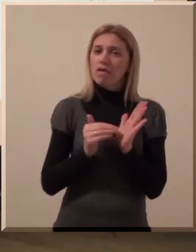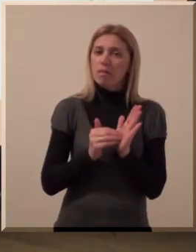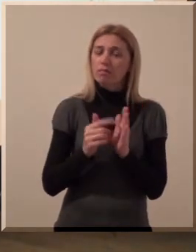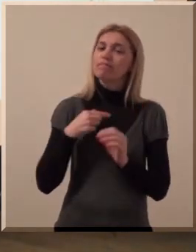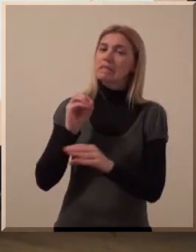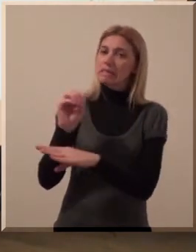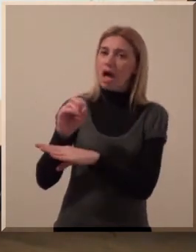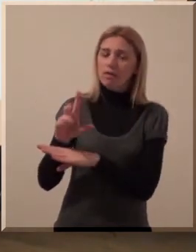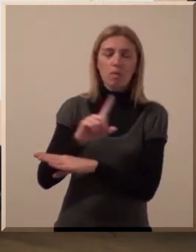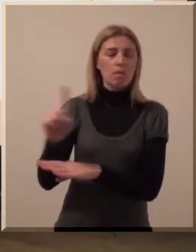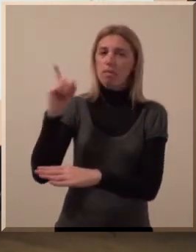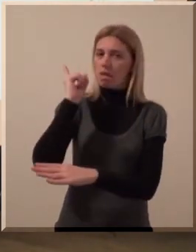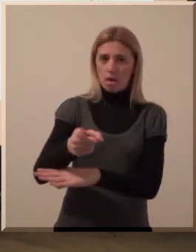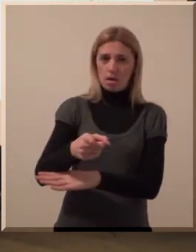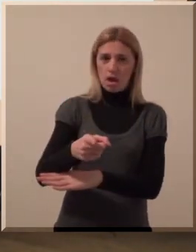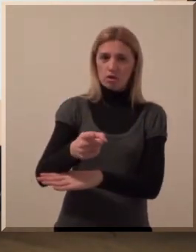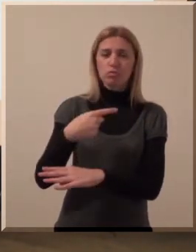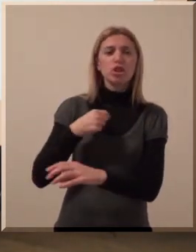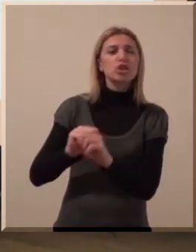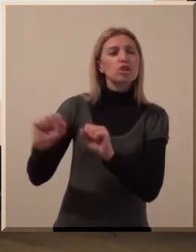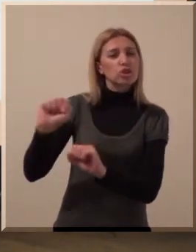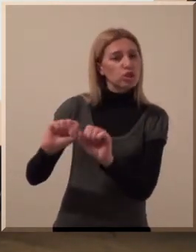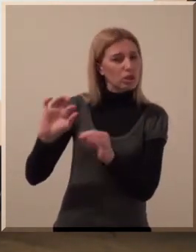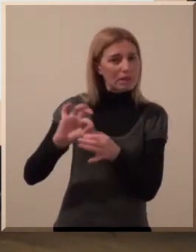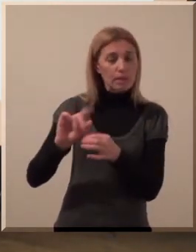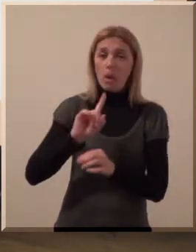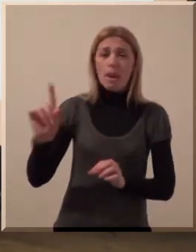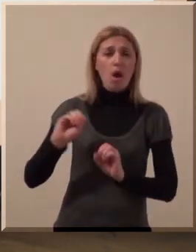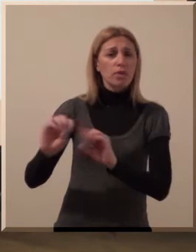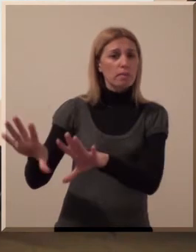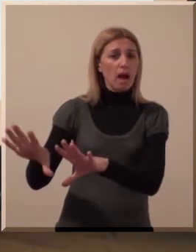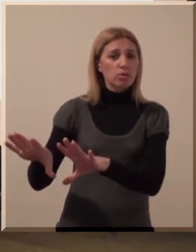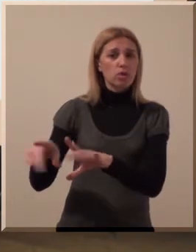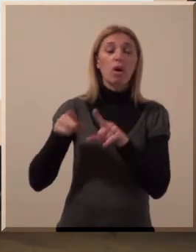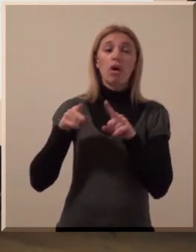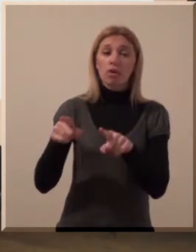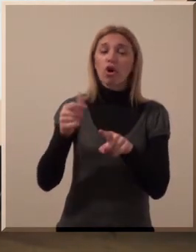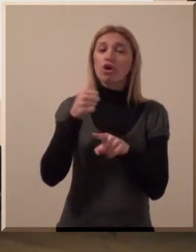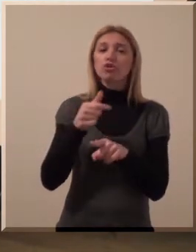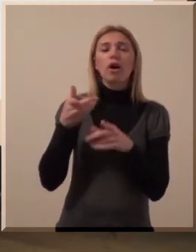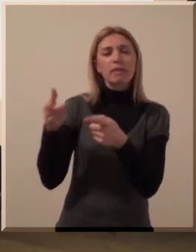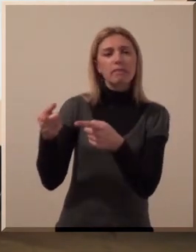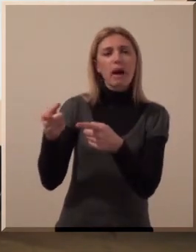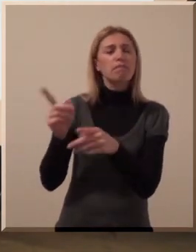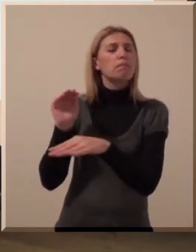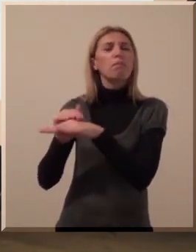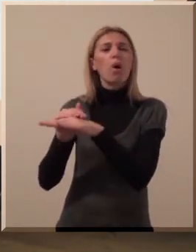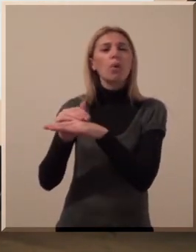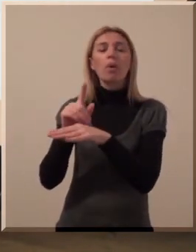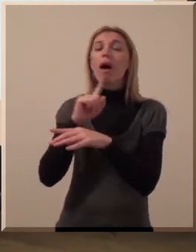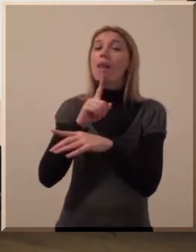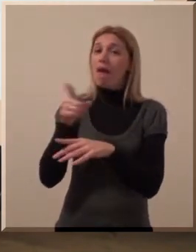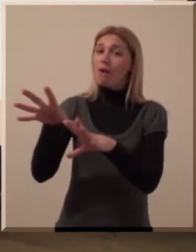slušamo, pratimo njihove potrebe. Mi ih savjetujemo, ne naređujemo ih. Mi ih štitimo, ne odbacujemo ih i